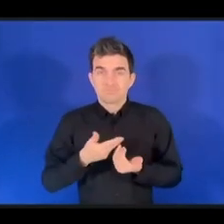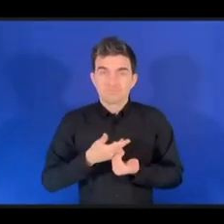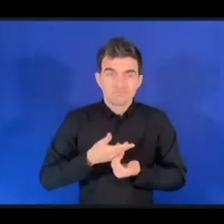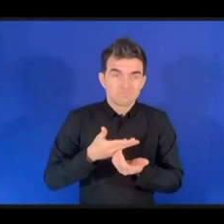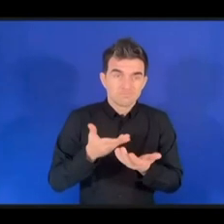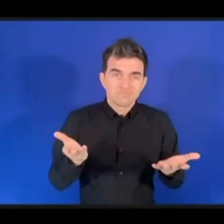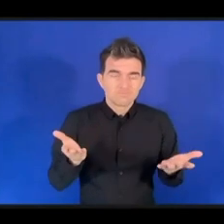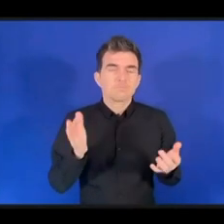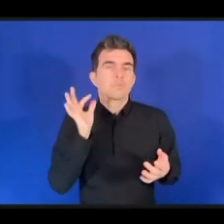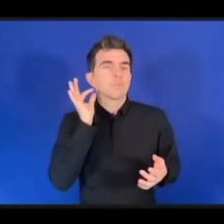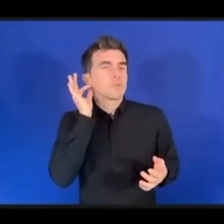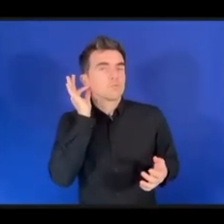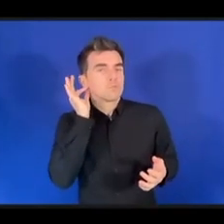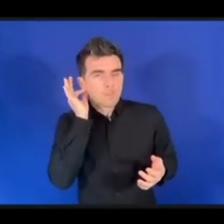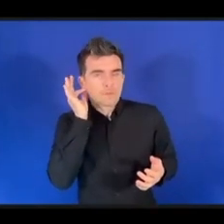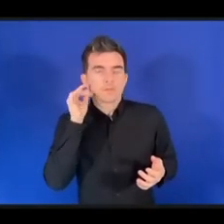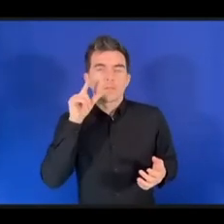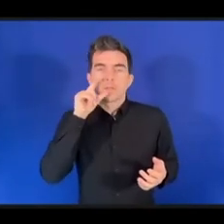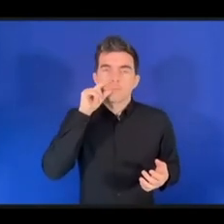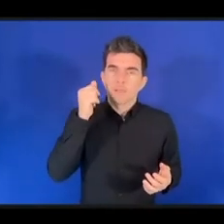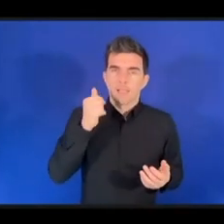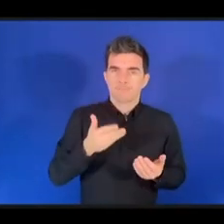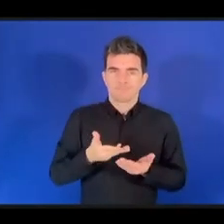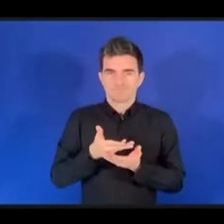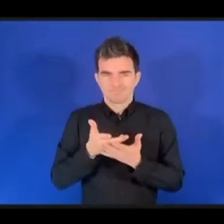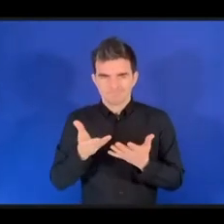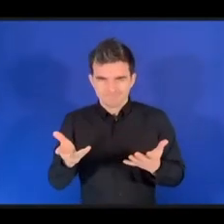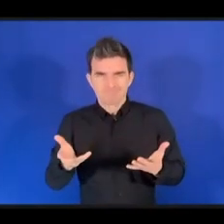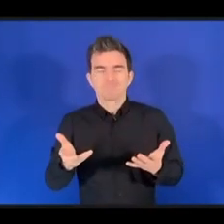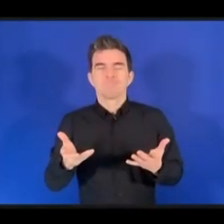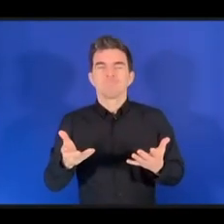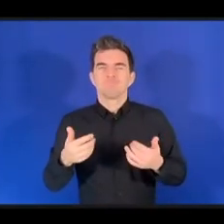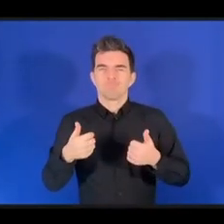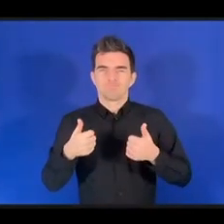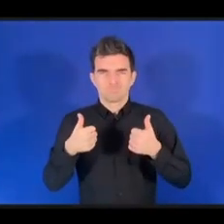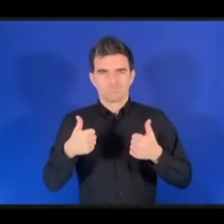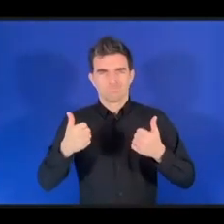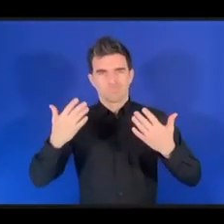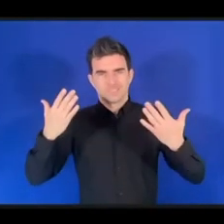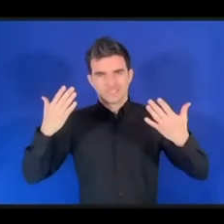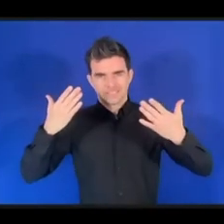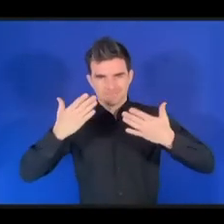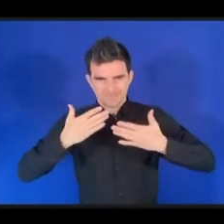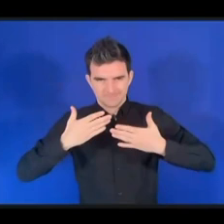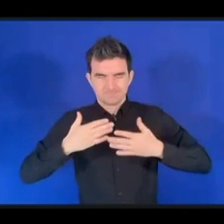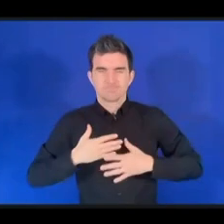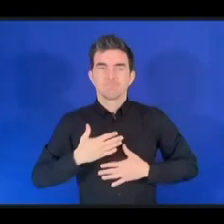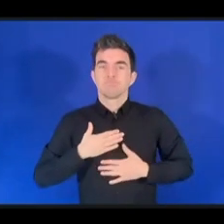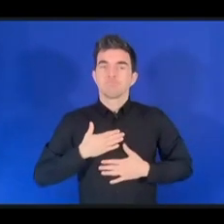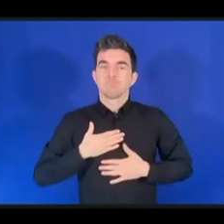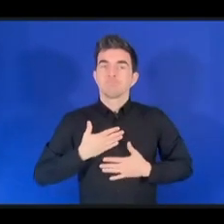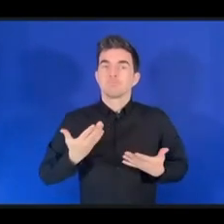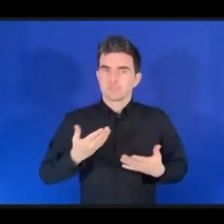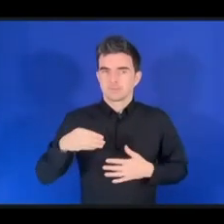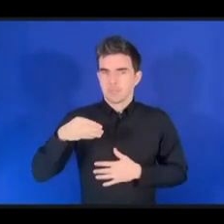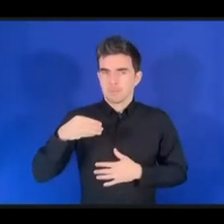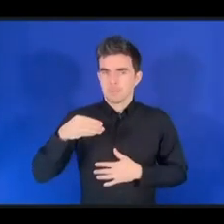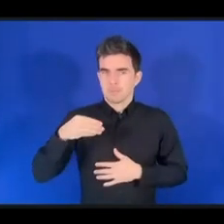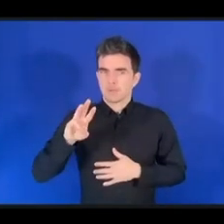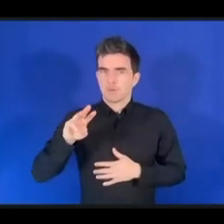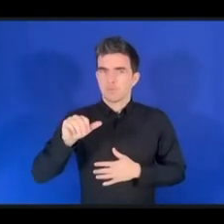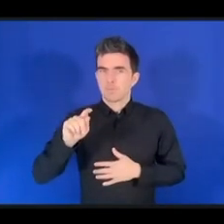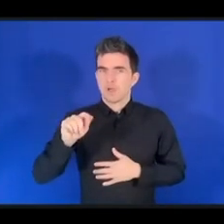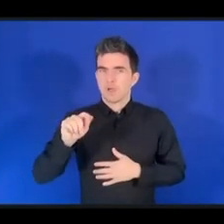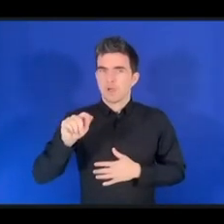Ватанаби, министр внутренних дел и коммуникаций. Я вижу, что подходит к